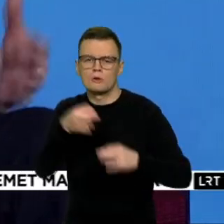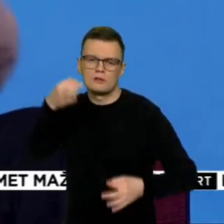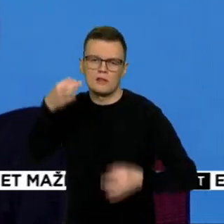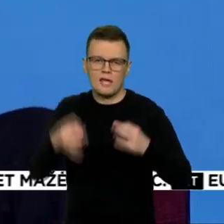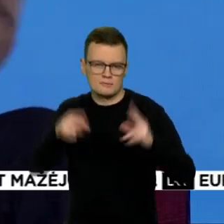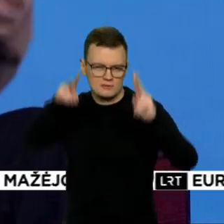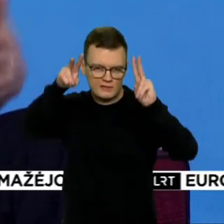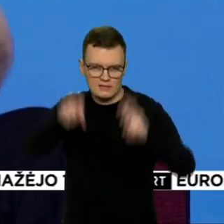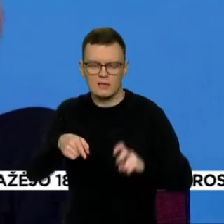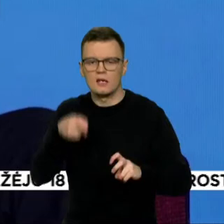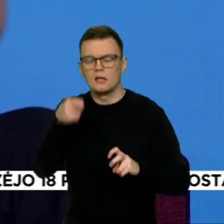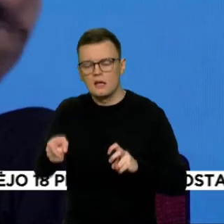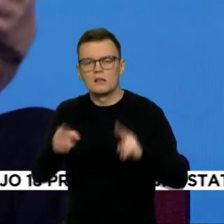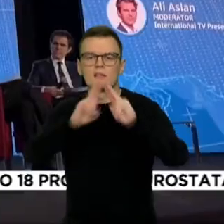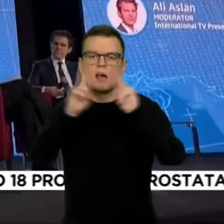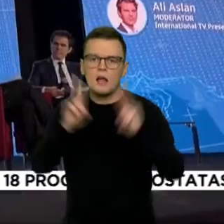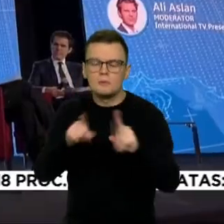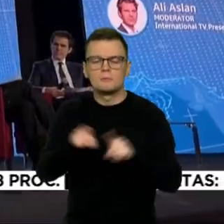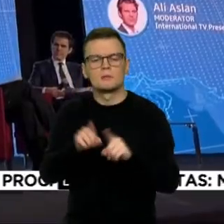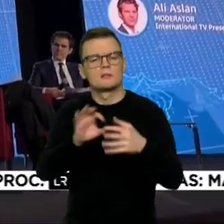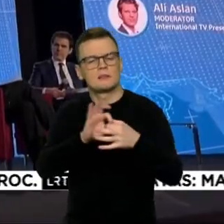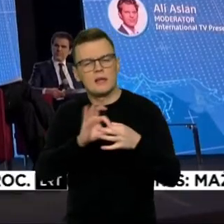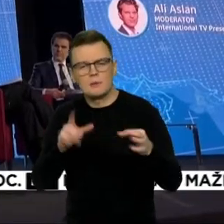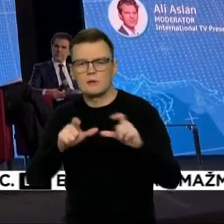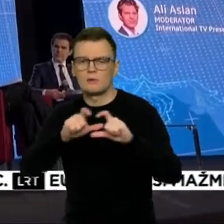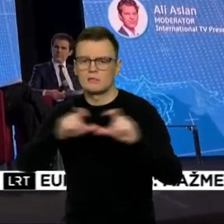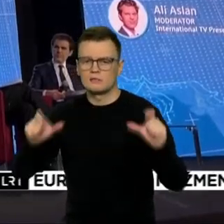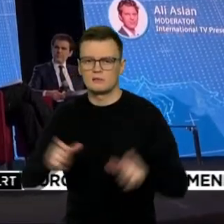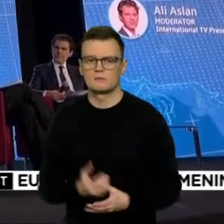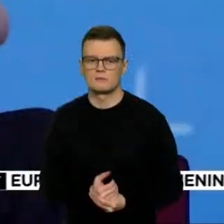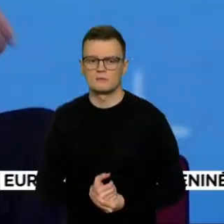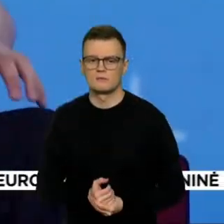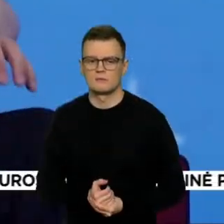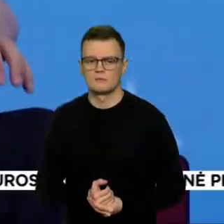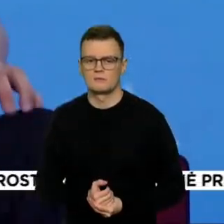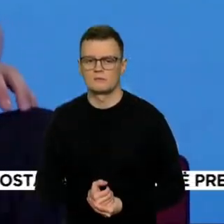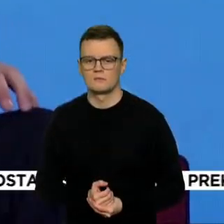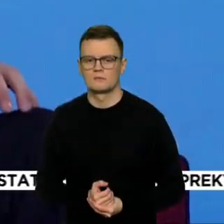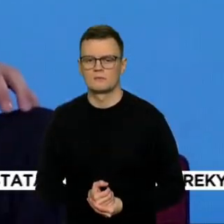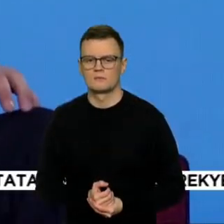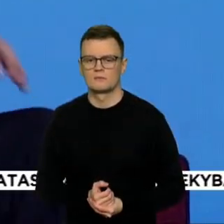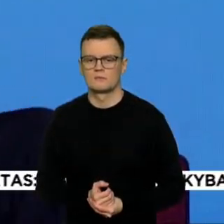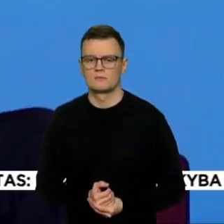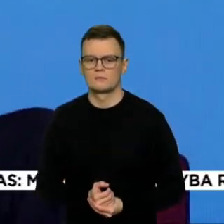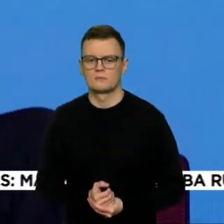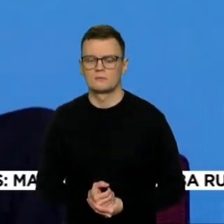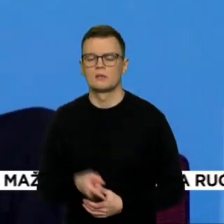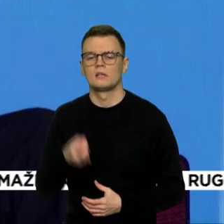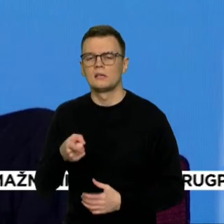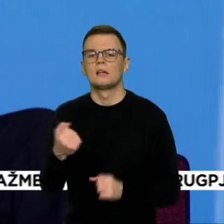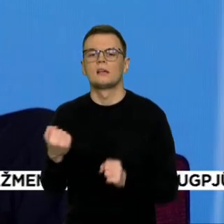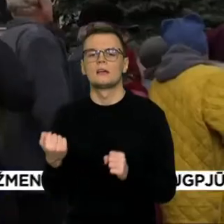institucija. Bet agresijos nusikaltimui, kuris yra visų karo nusikaltimų motina, mums reikia tribunolų.